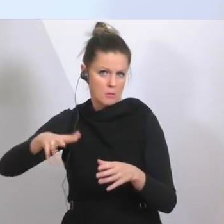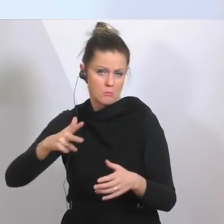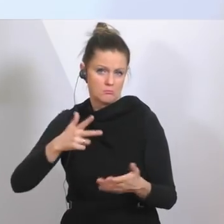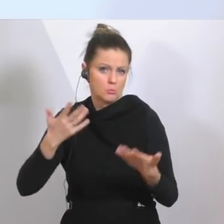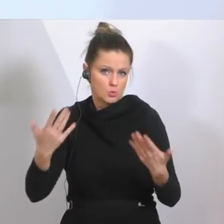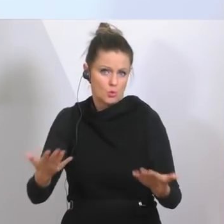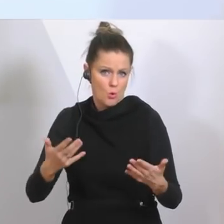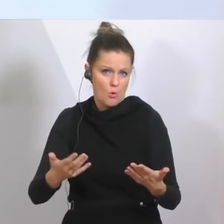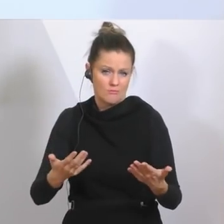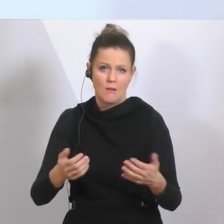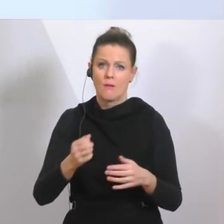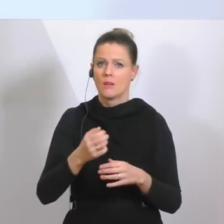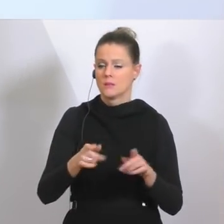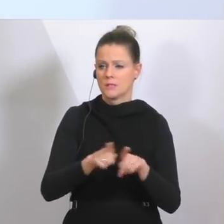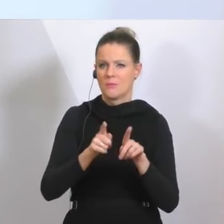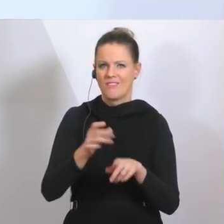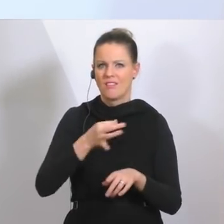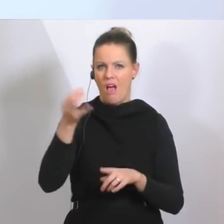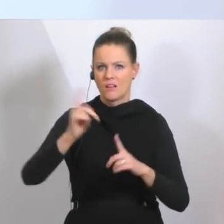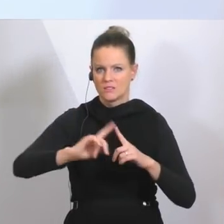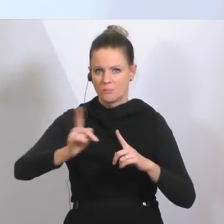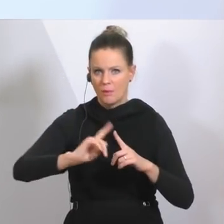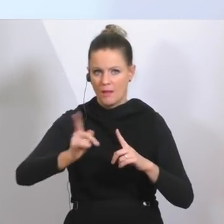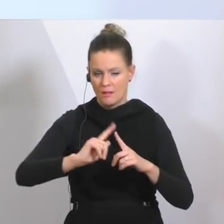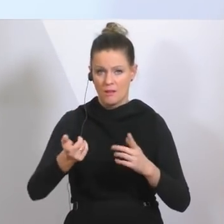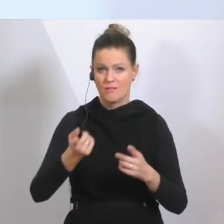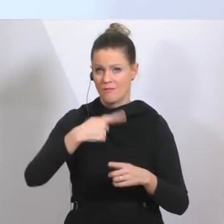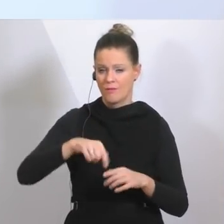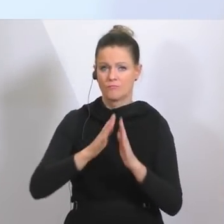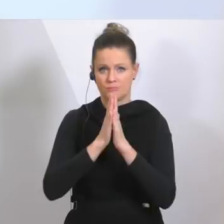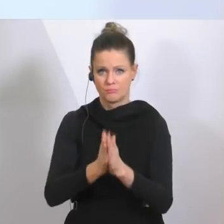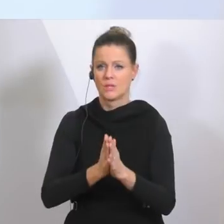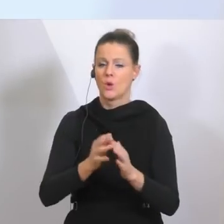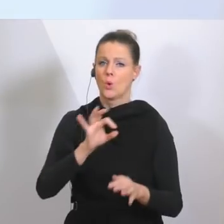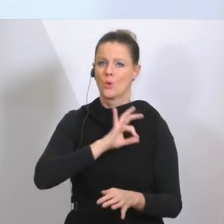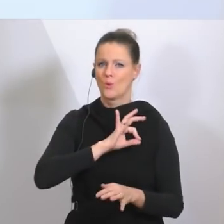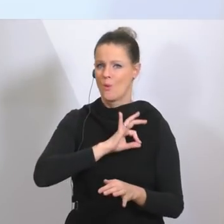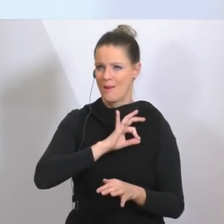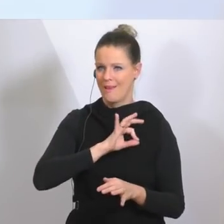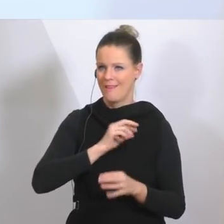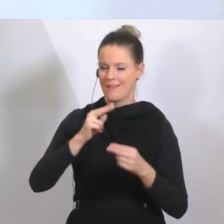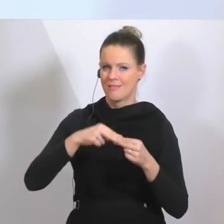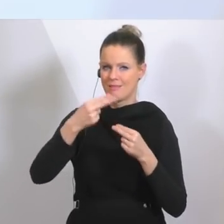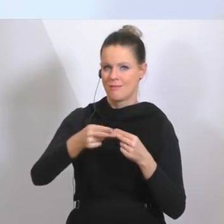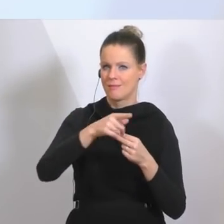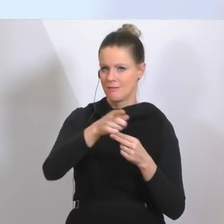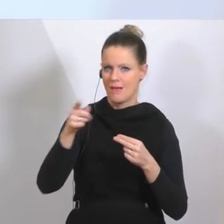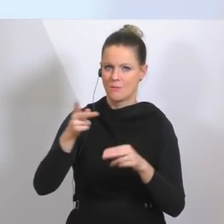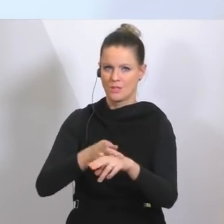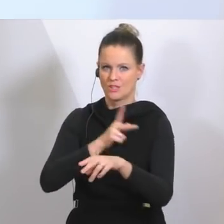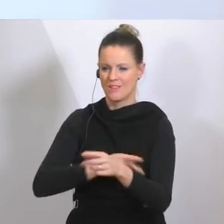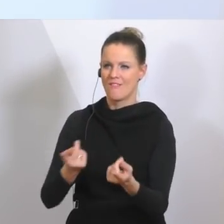Realität, was Tagespendler etc. betrifft. Das ist unser Appell an die Kollegen und Kolleginnen der Nachbarstaaten, der